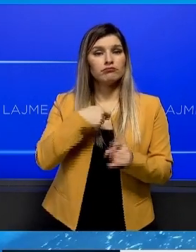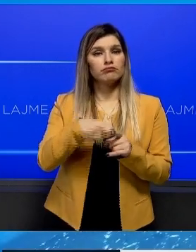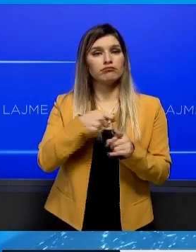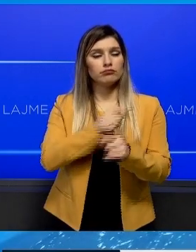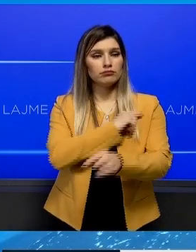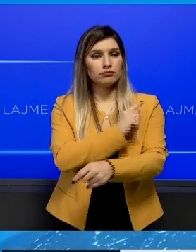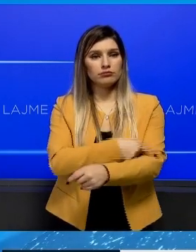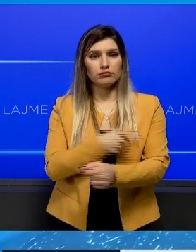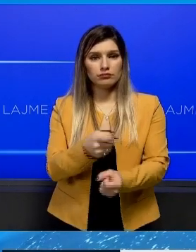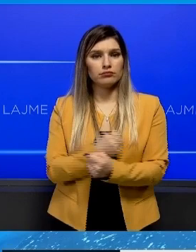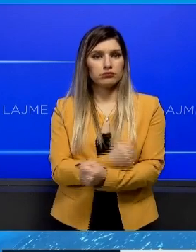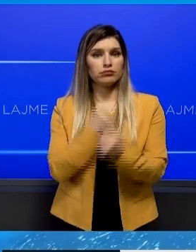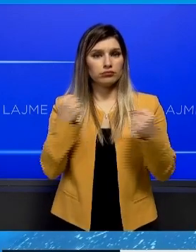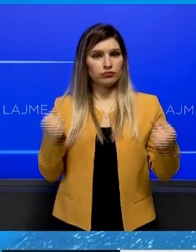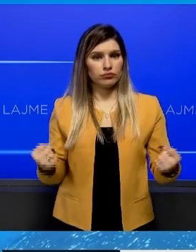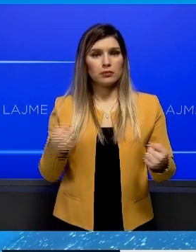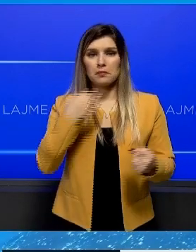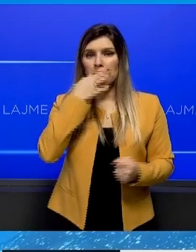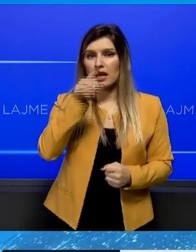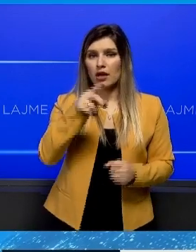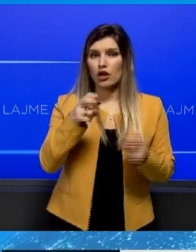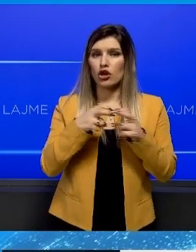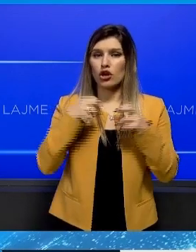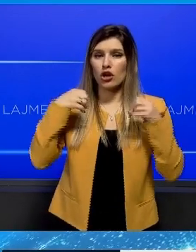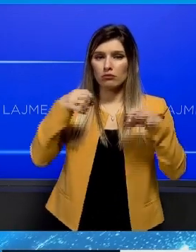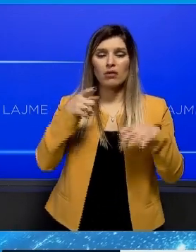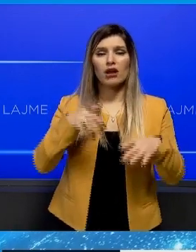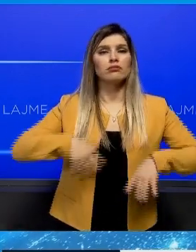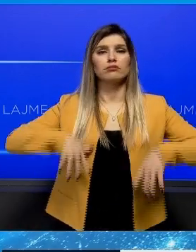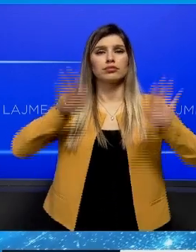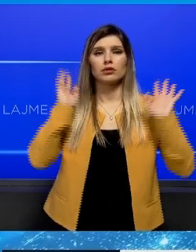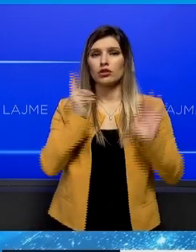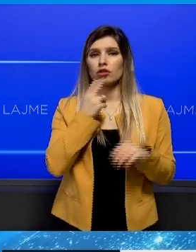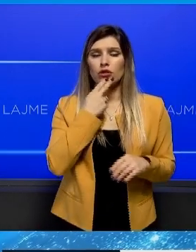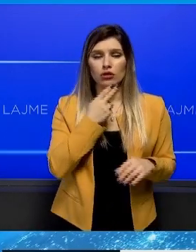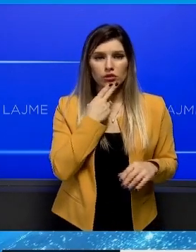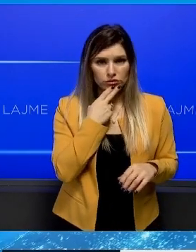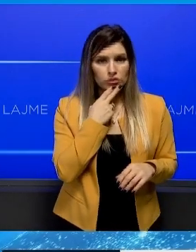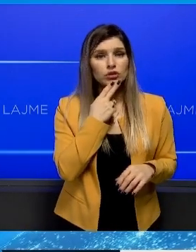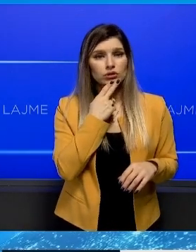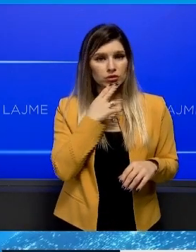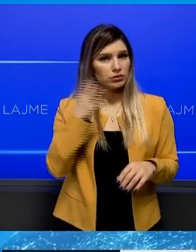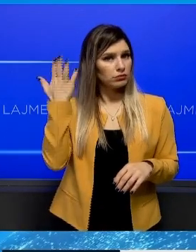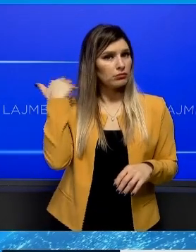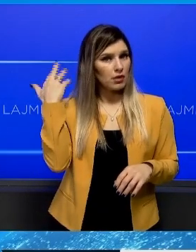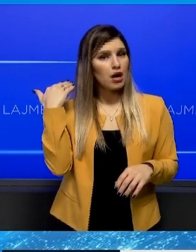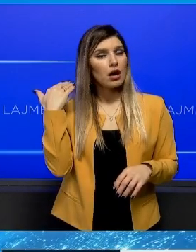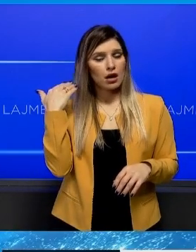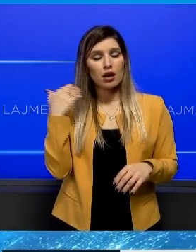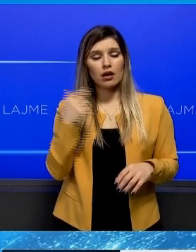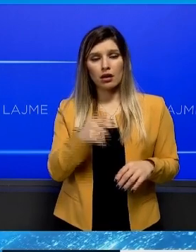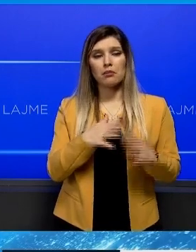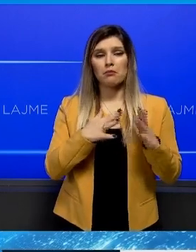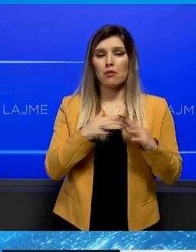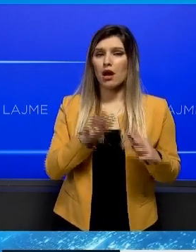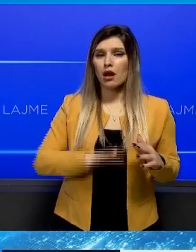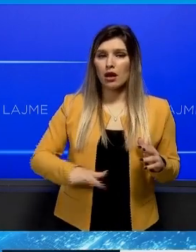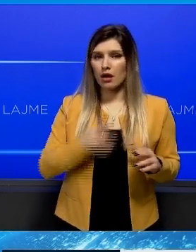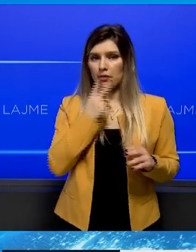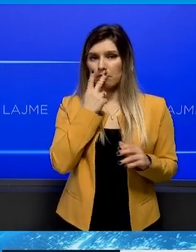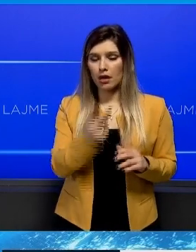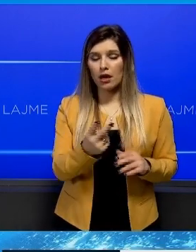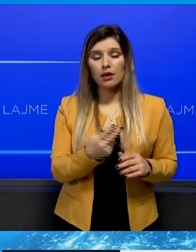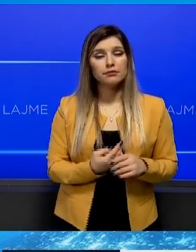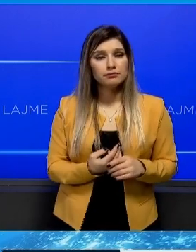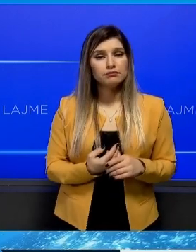kapaciteteve produse, të është dërzu para mafis energetike të Balkanit, por edhe në basë shushit